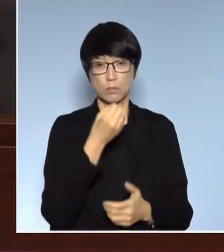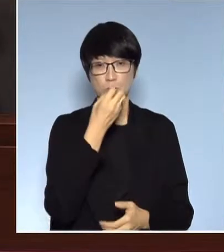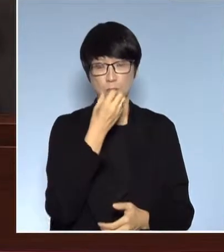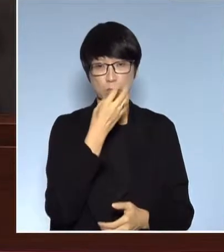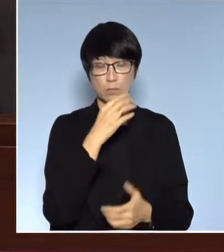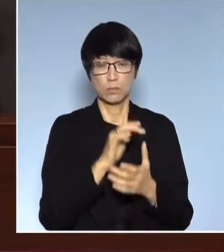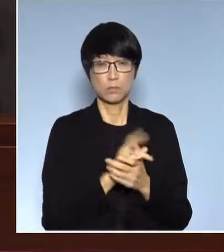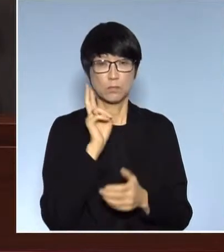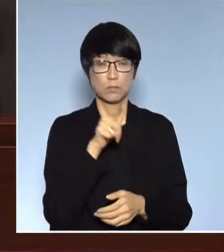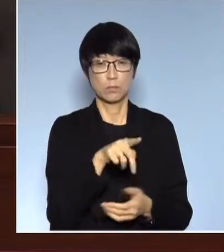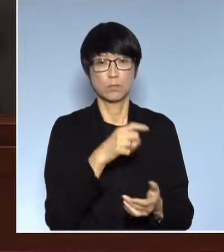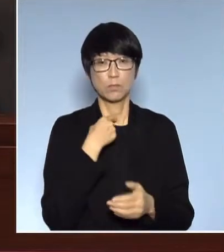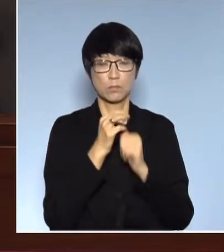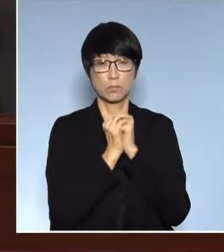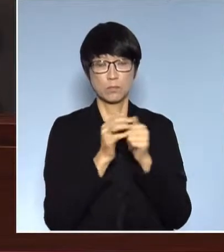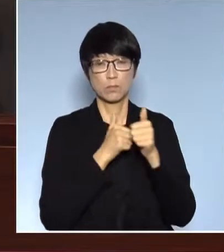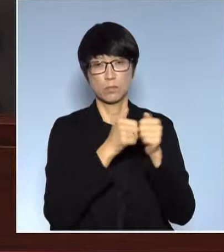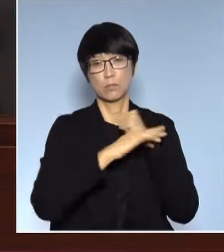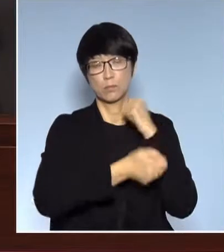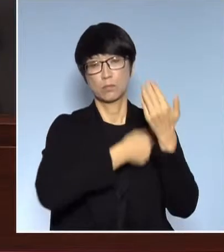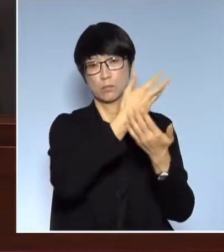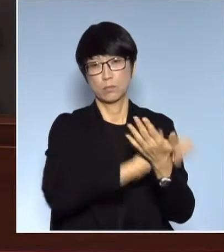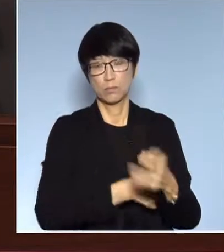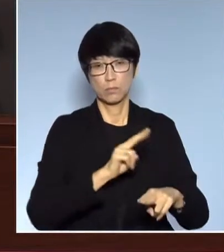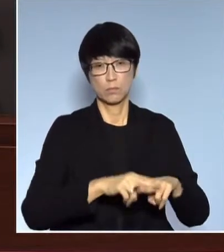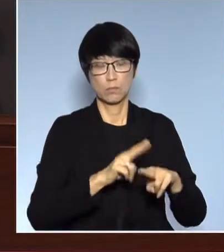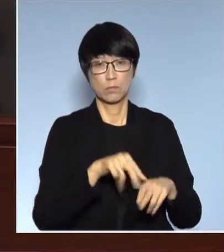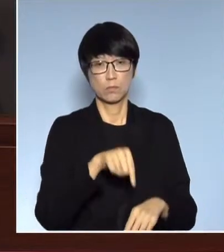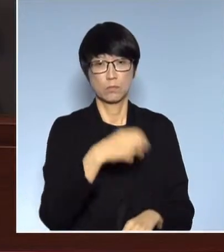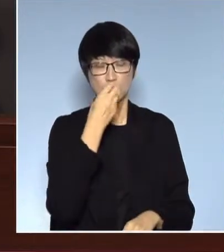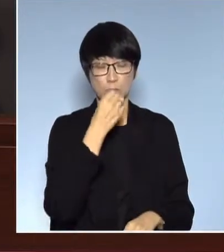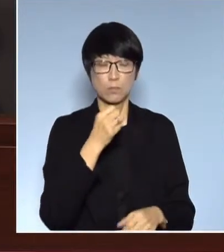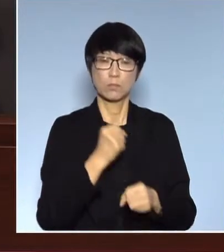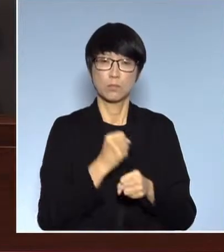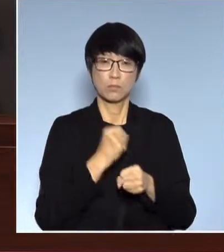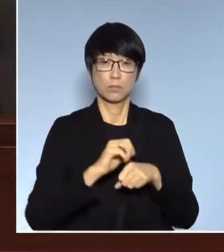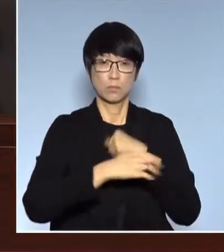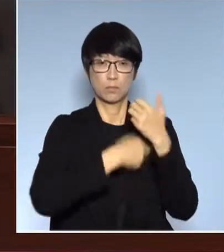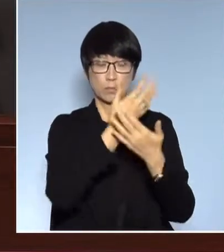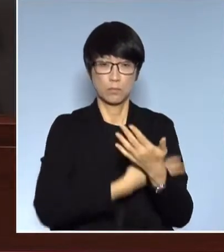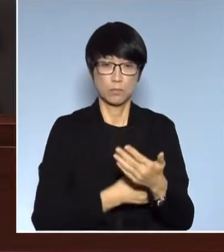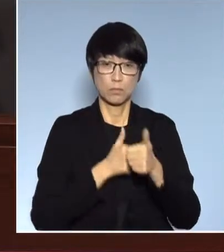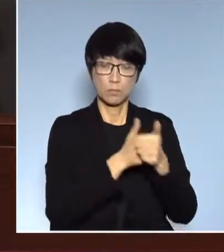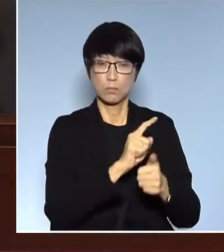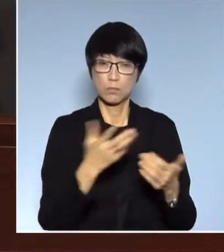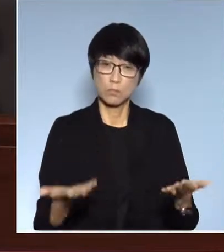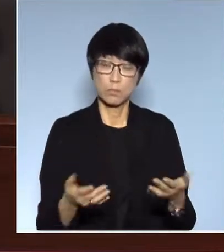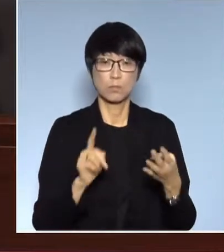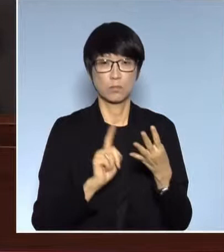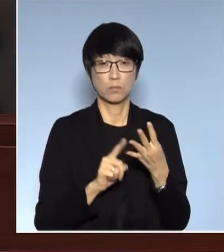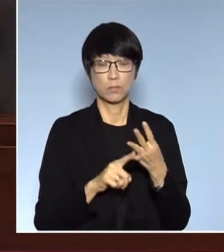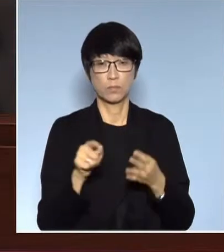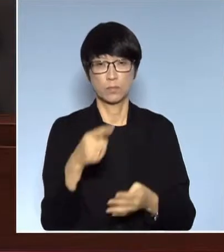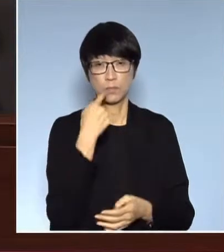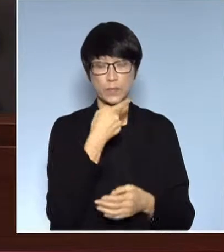如果被要求按內地的法律進行涉嫌違反香港法律工作時間是否要跟從呢第四條就是他在說